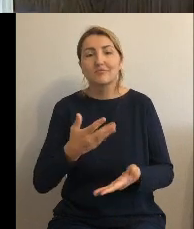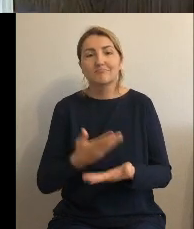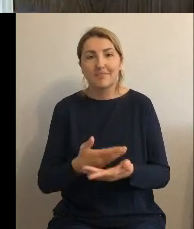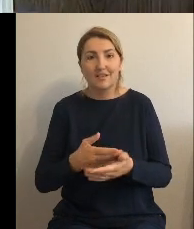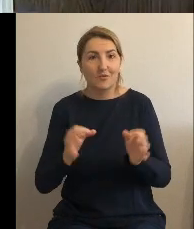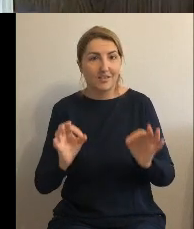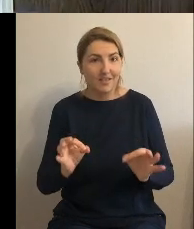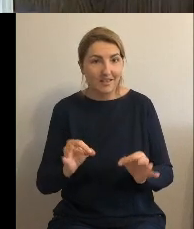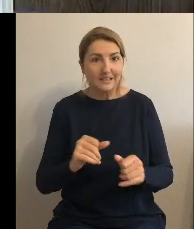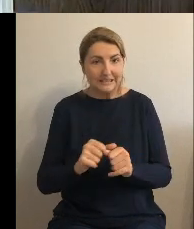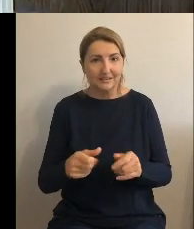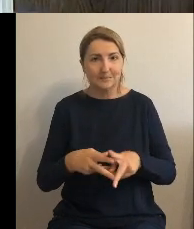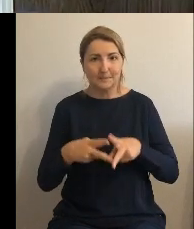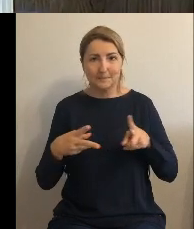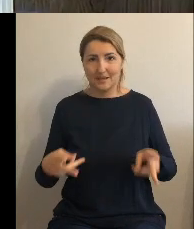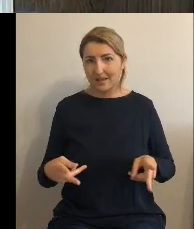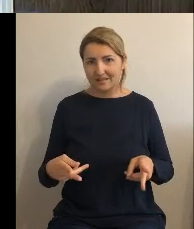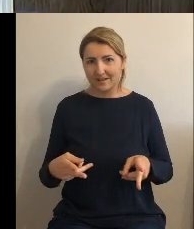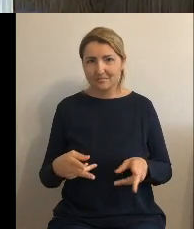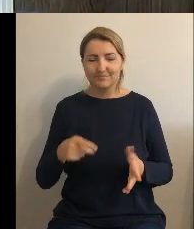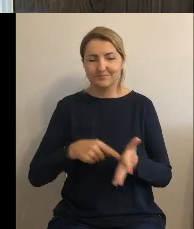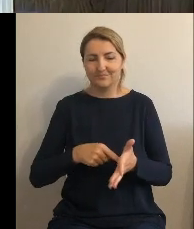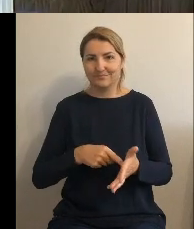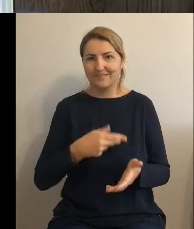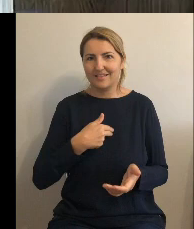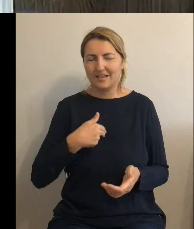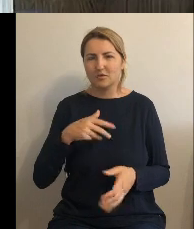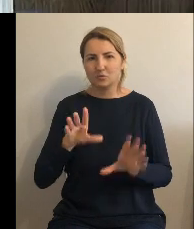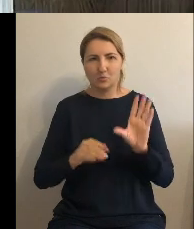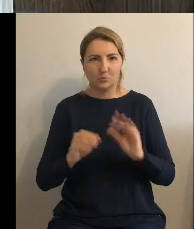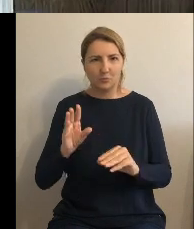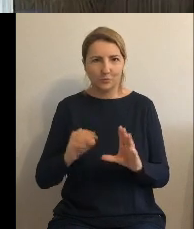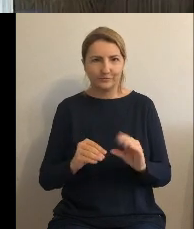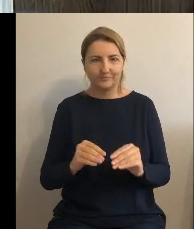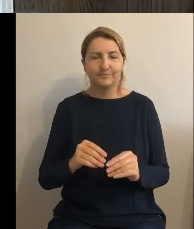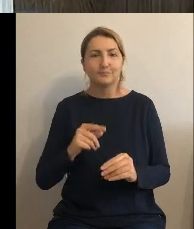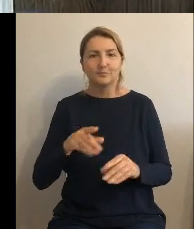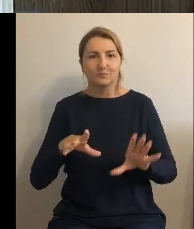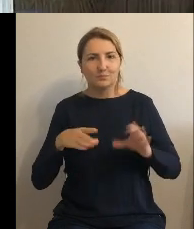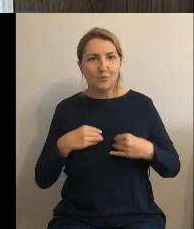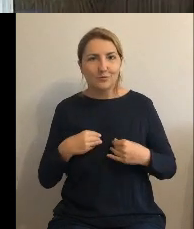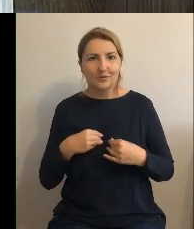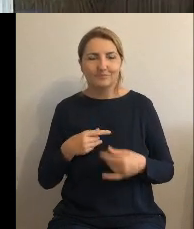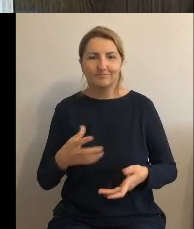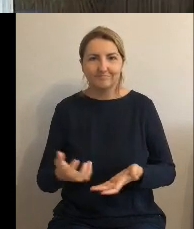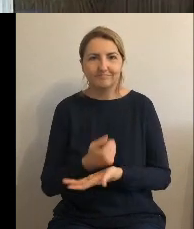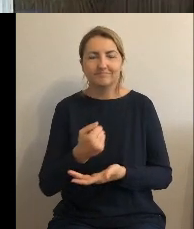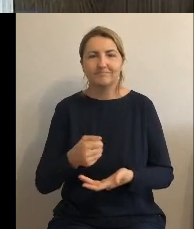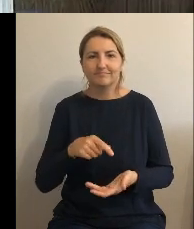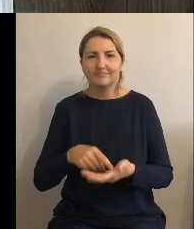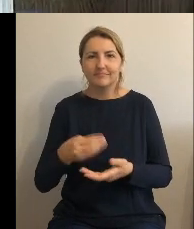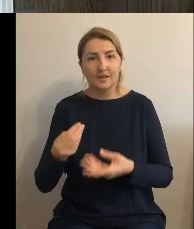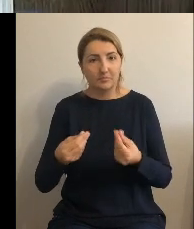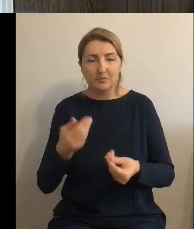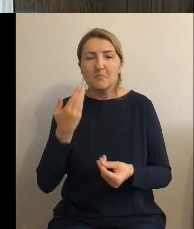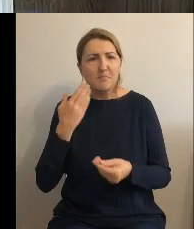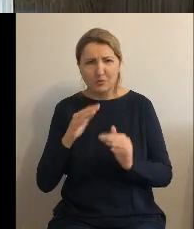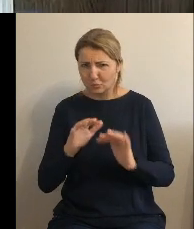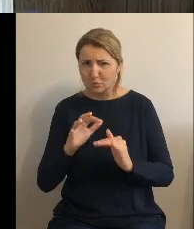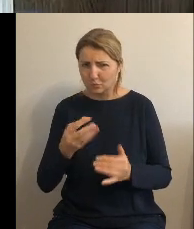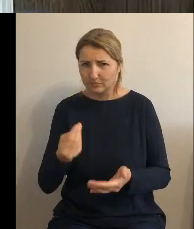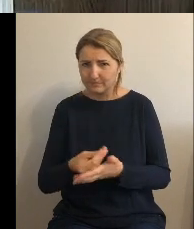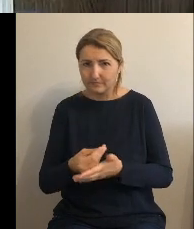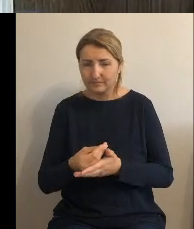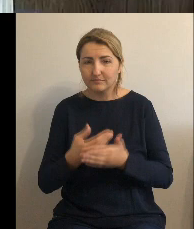w naszym budżecie, gdzie możemy pozyskać środki i to naprawdę duże środki, które umożliwią